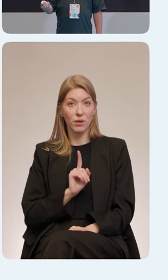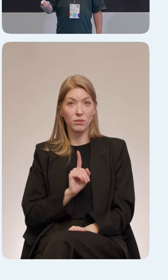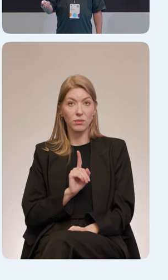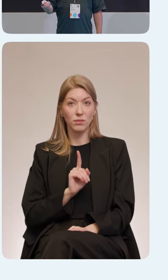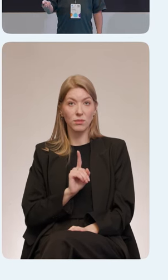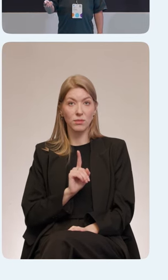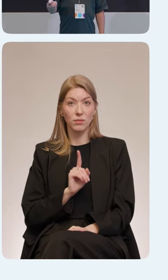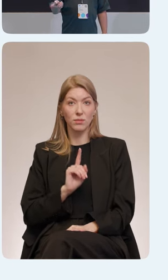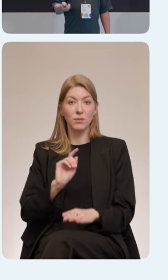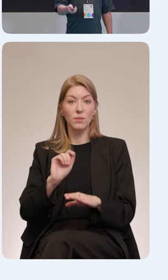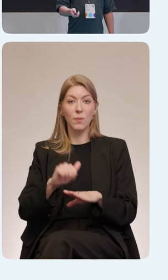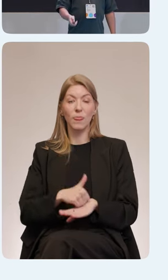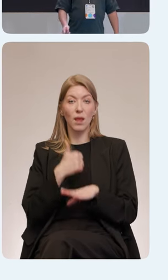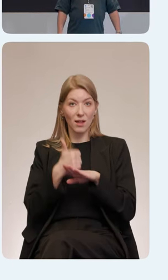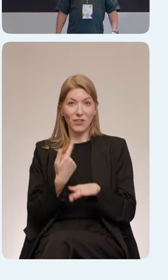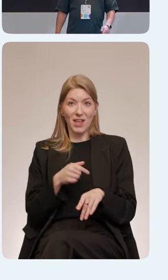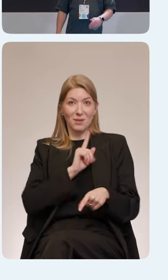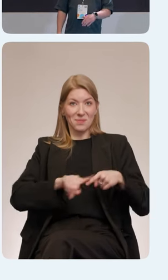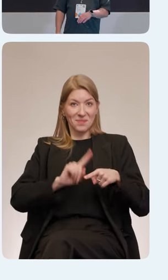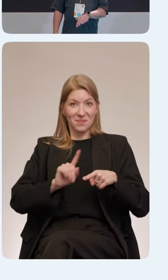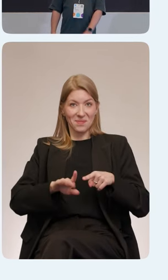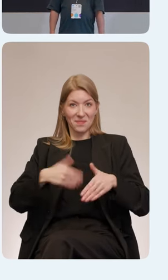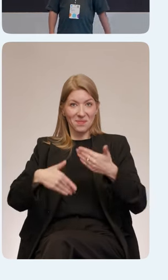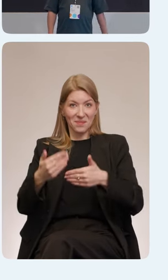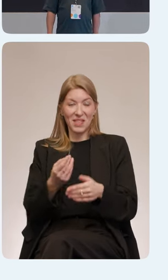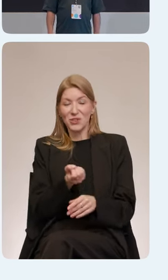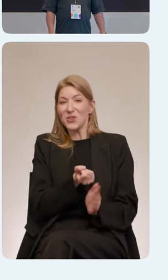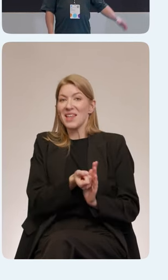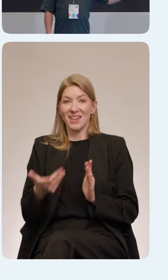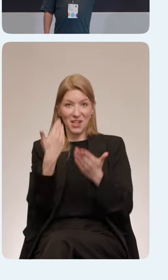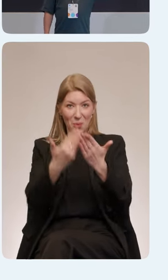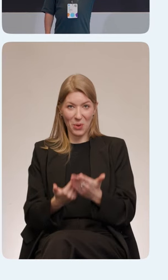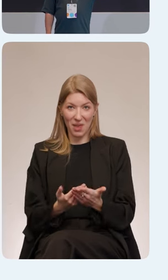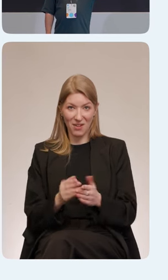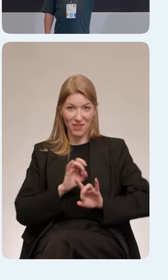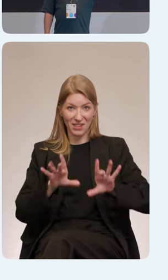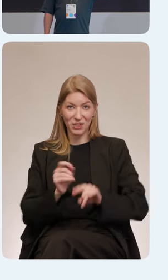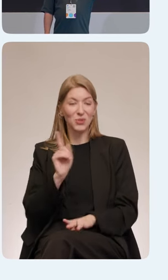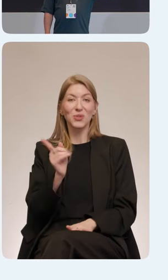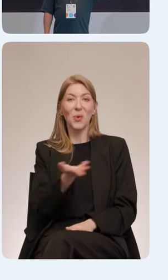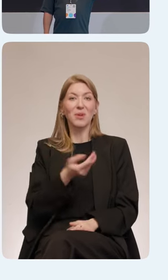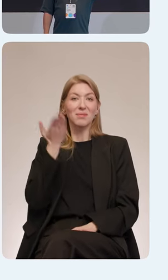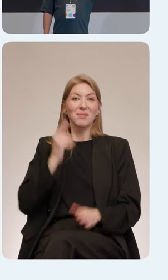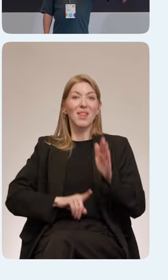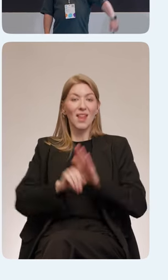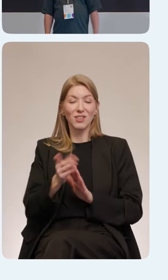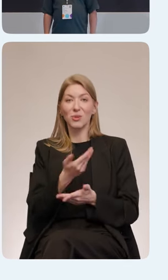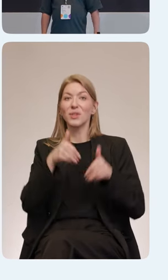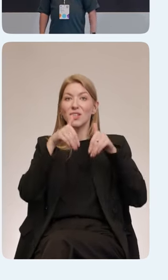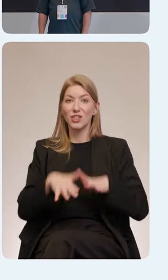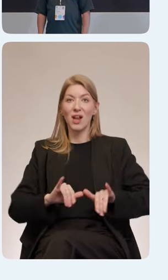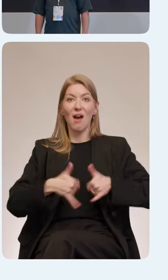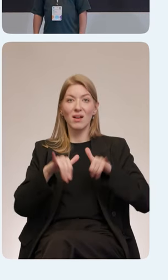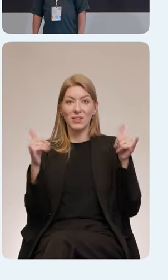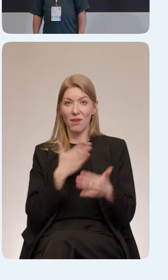ладно, я ускоряюсь, и назову еще несколько примеров, это то, с чего мы начинали, первым мы решили разметить